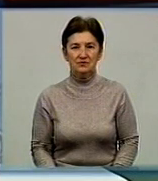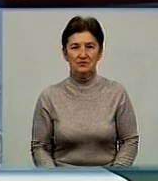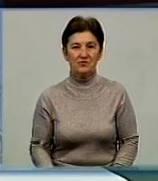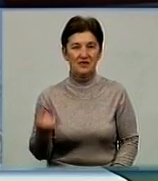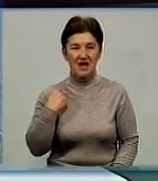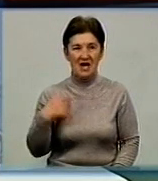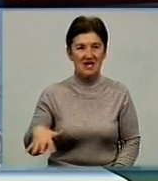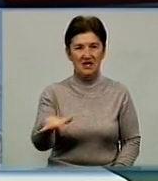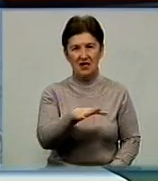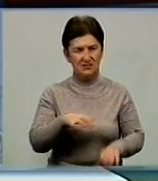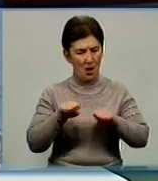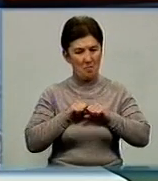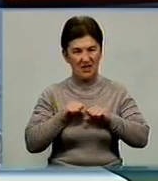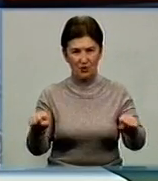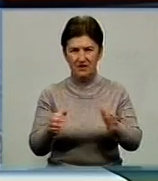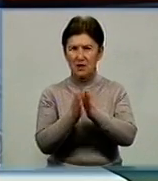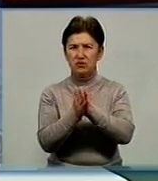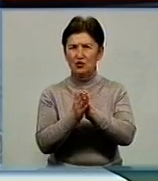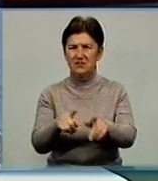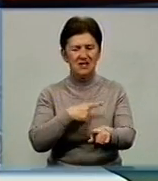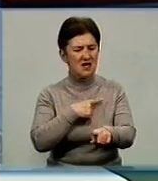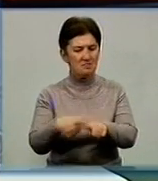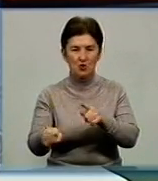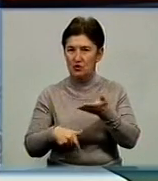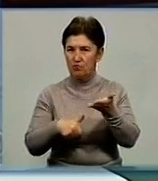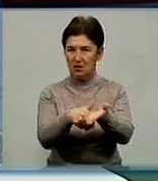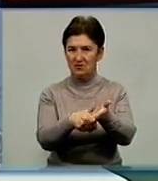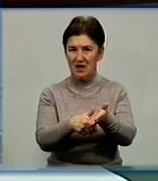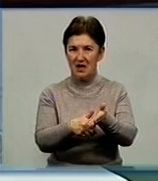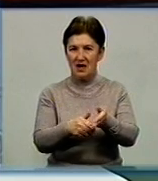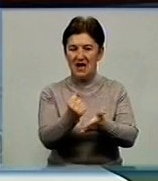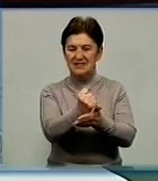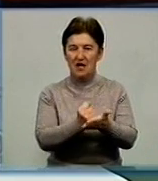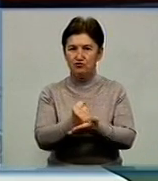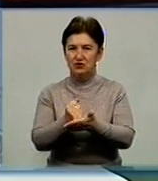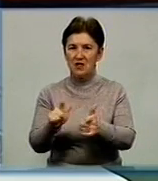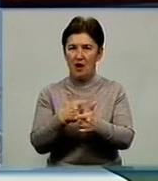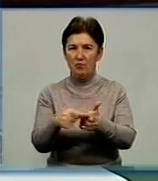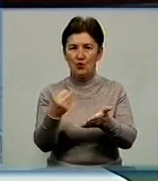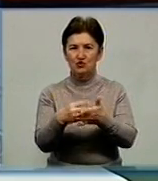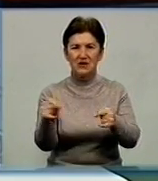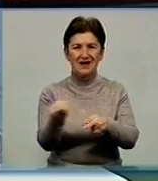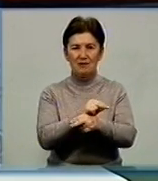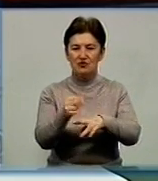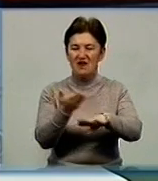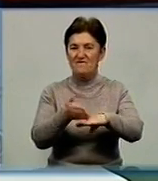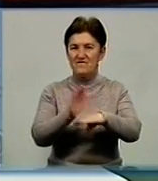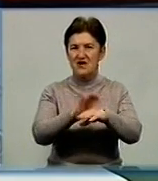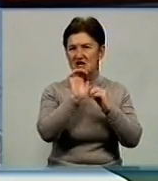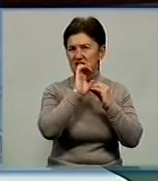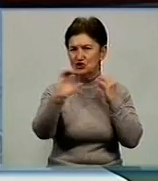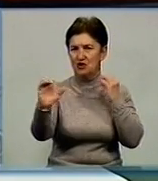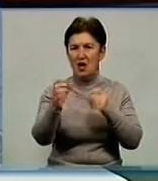Кіровоградські патріоти просять термінової допомоги. Потрібні запчастини або кошти на ремонт вантажівки і придбання двох